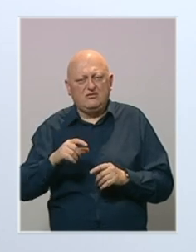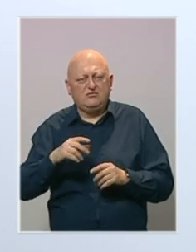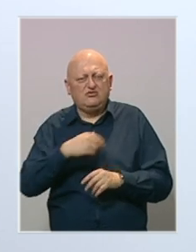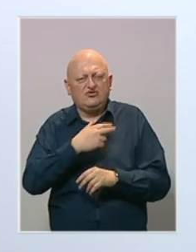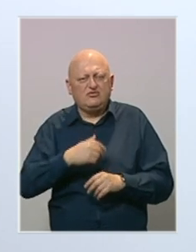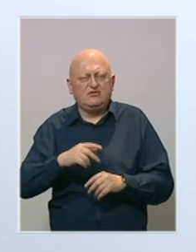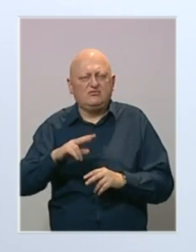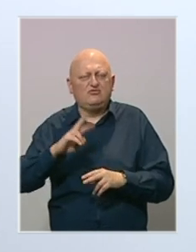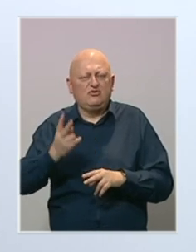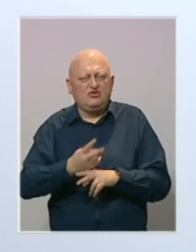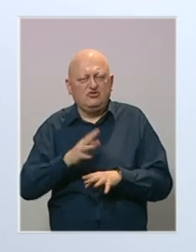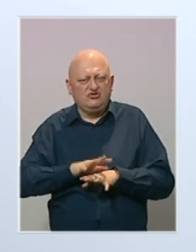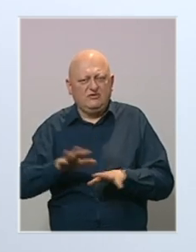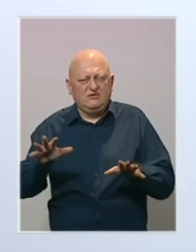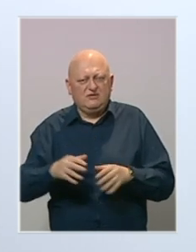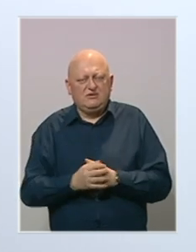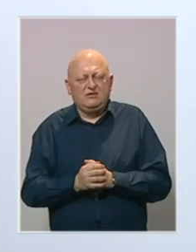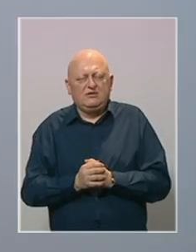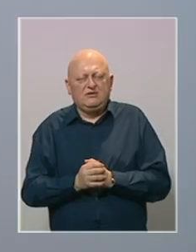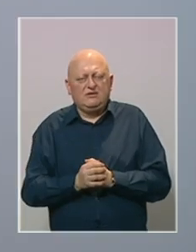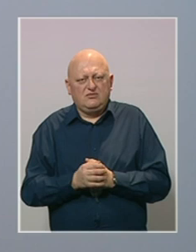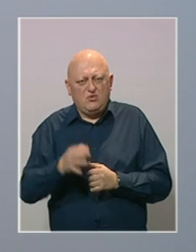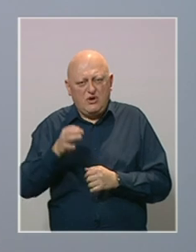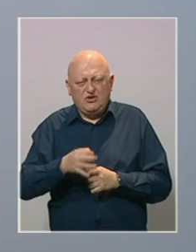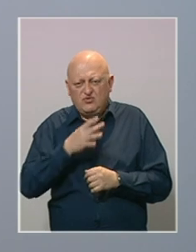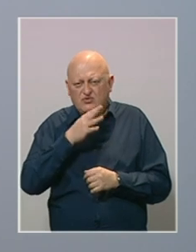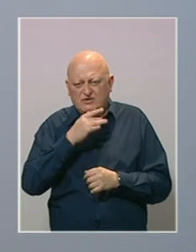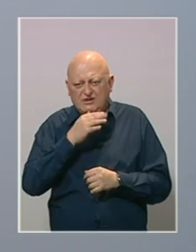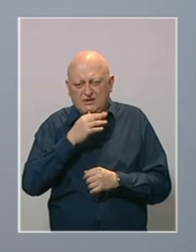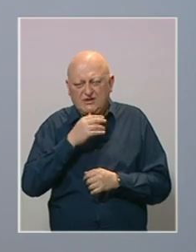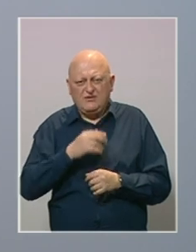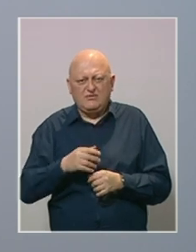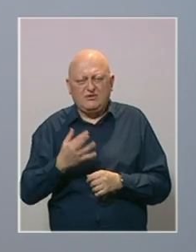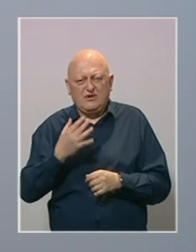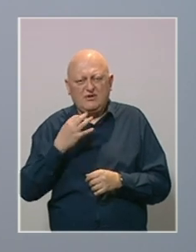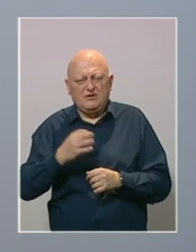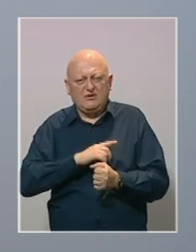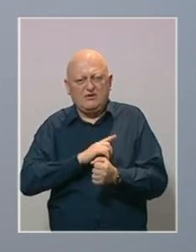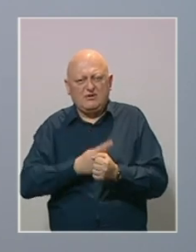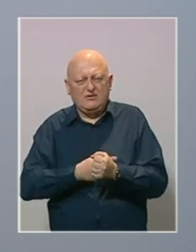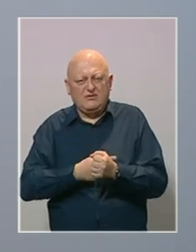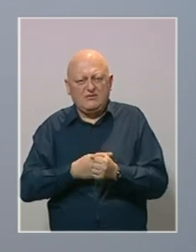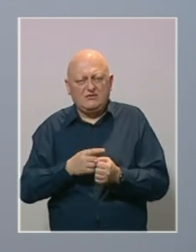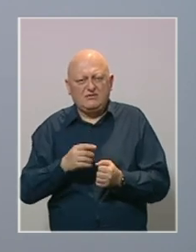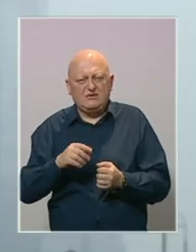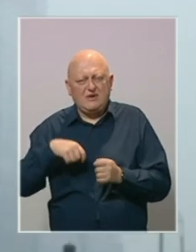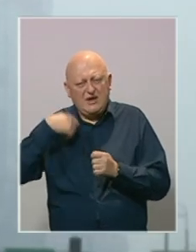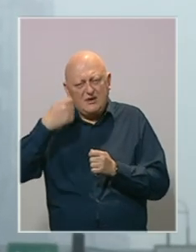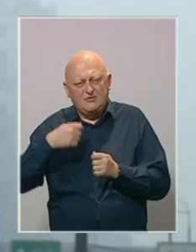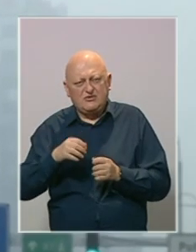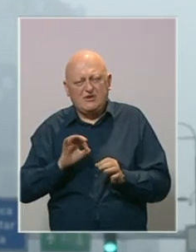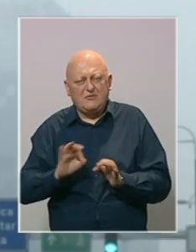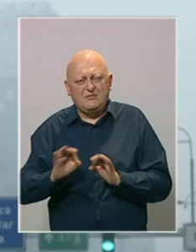Stockholm, Frankfurt, Beč i Zagreb. Inače, u kantonu Sarajevo već nekoliko dana nas nazije epizoda pripravnosti